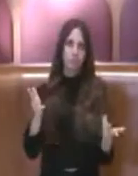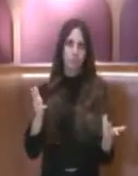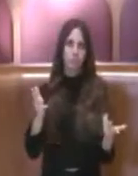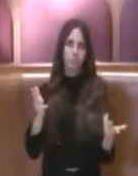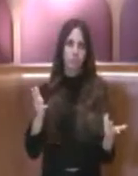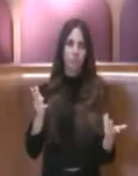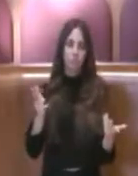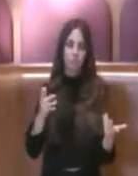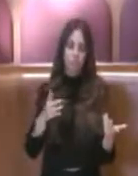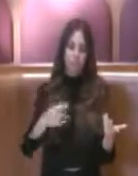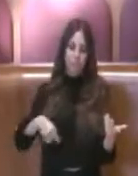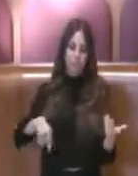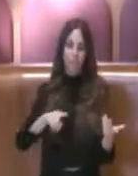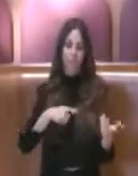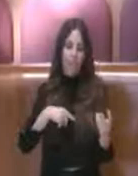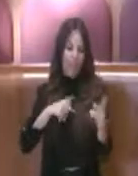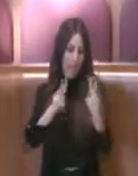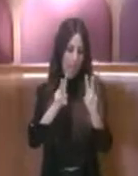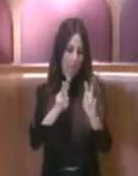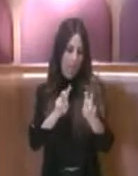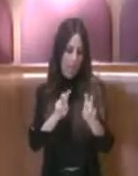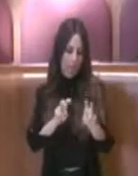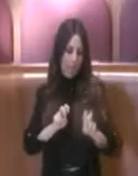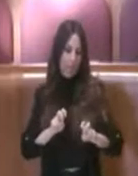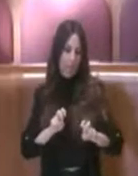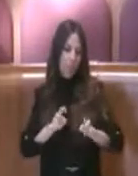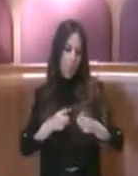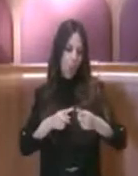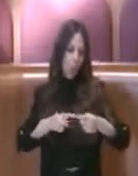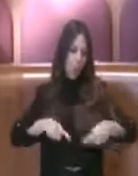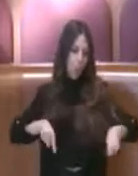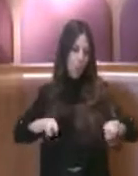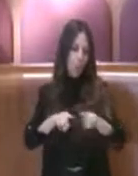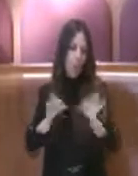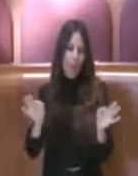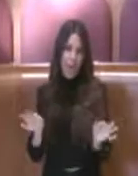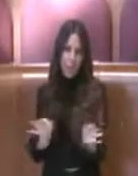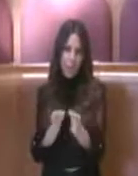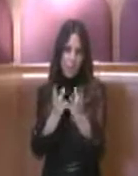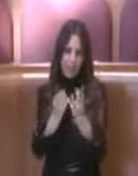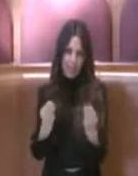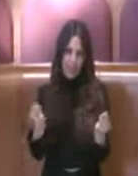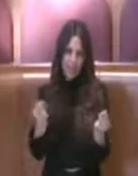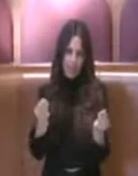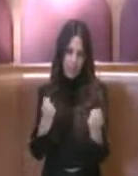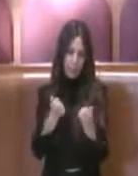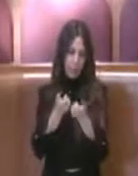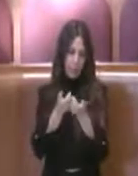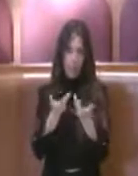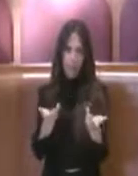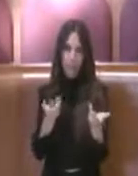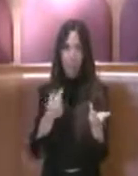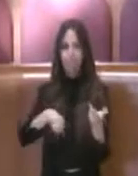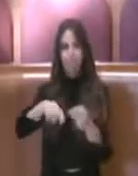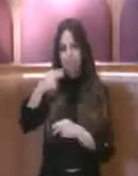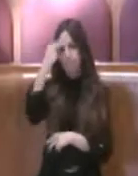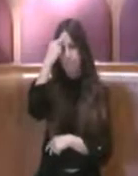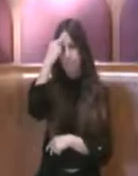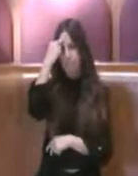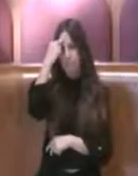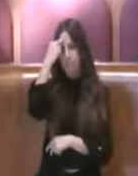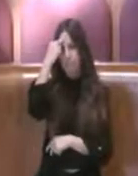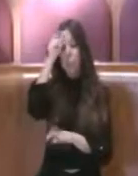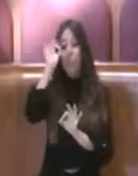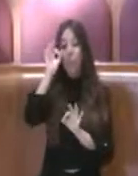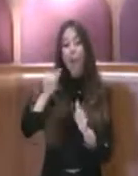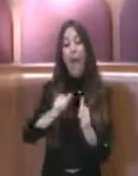analizzato in Commissione le diverse occasioni, ricordiamo che fu in quell'occasione nel